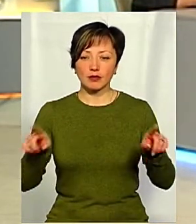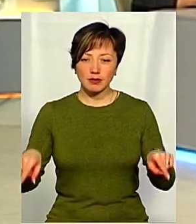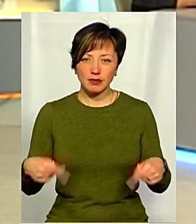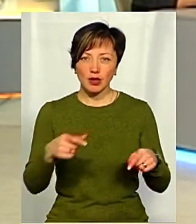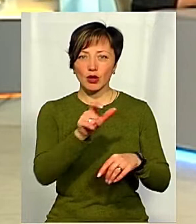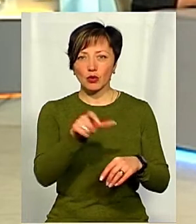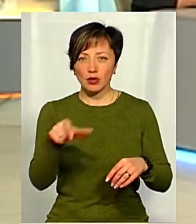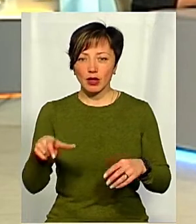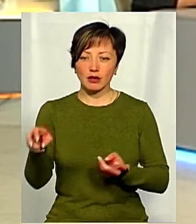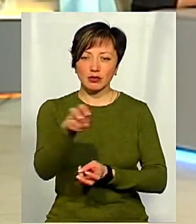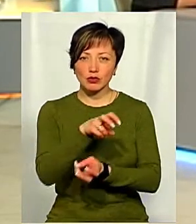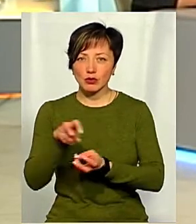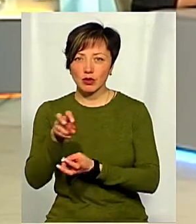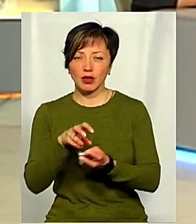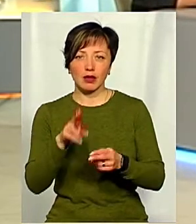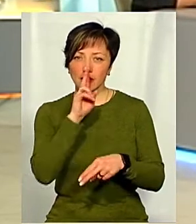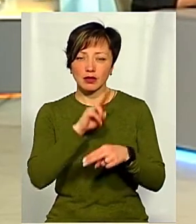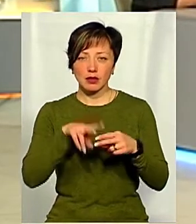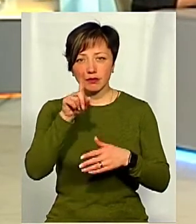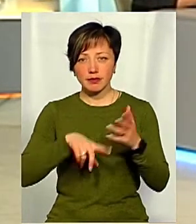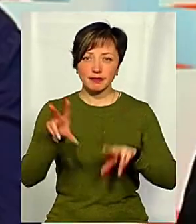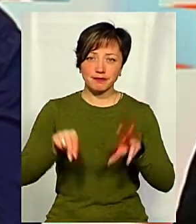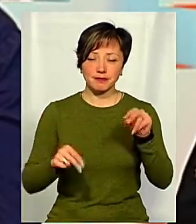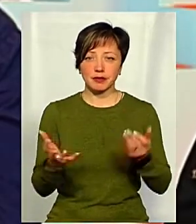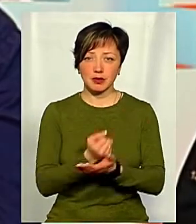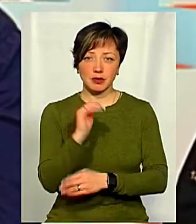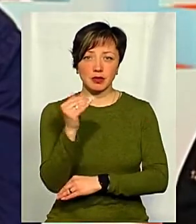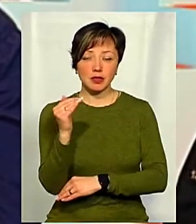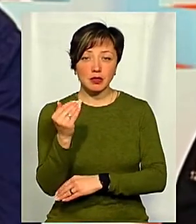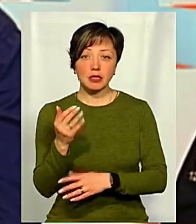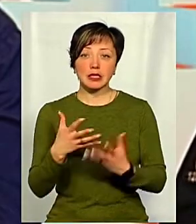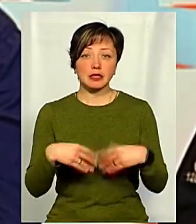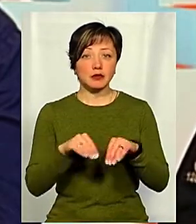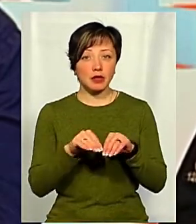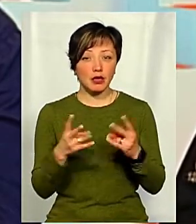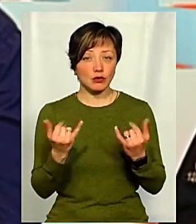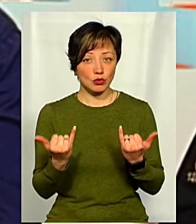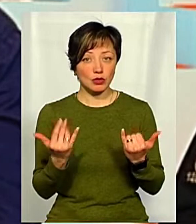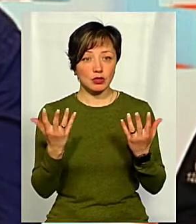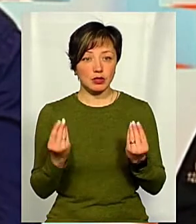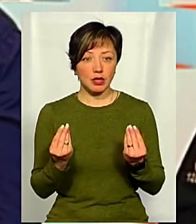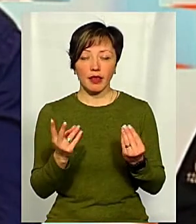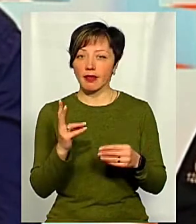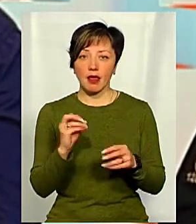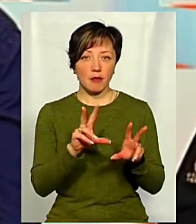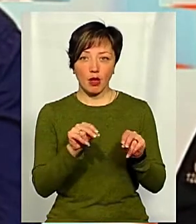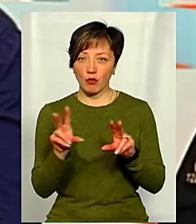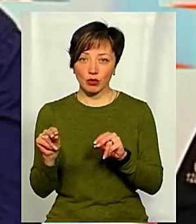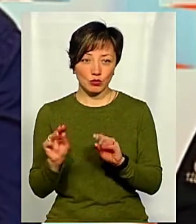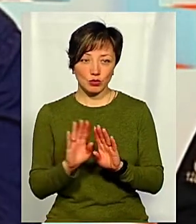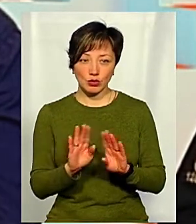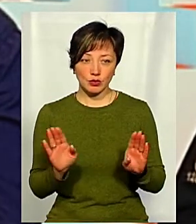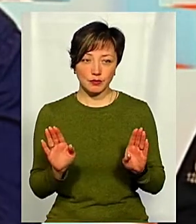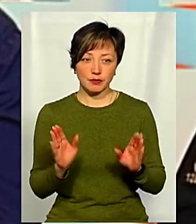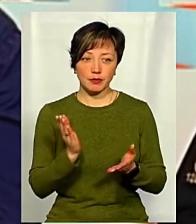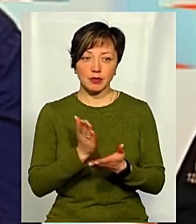людей, і ми до останнього не втрачали надію про те, що ми все-таки найдемо ту дитину. Сім'я на сьогоднішній день є не зовсім благополучною,